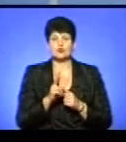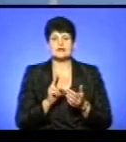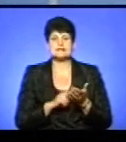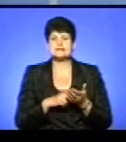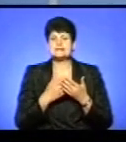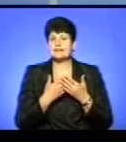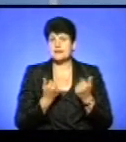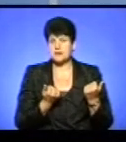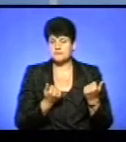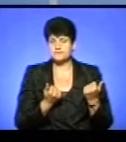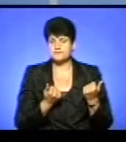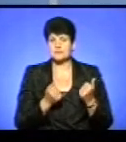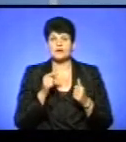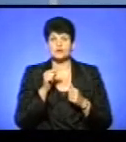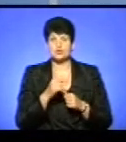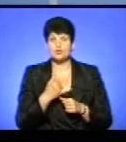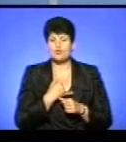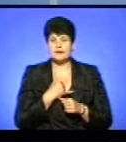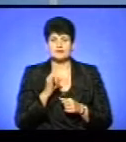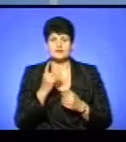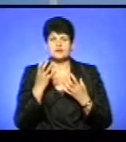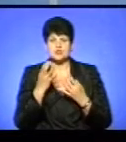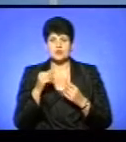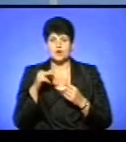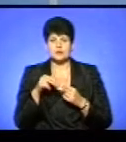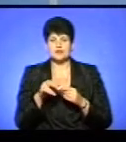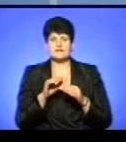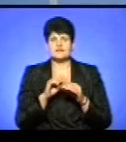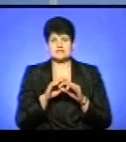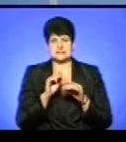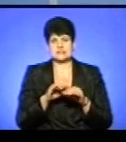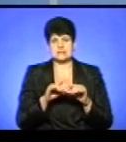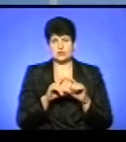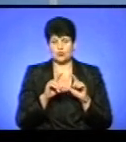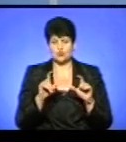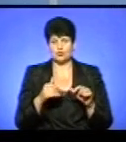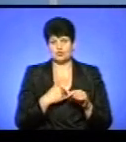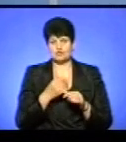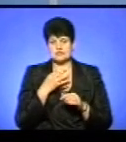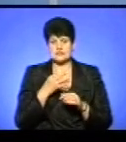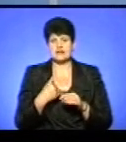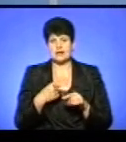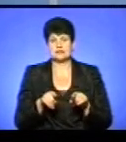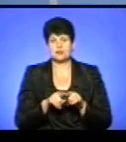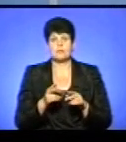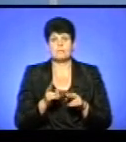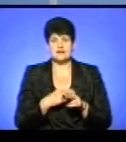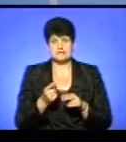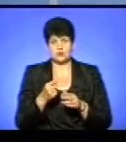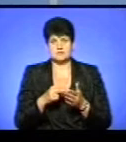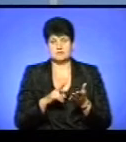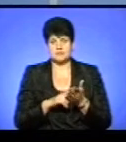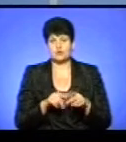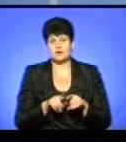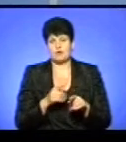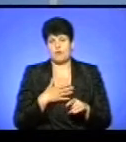мають. Тоді в мене дитина ще ходила в садочок, я хочу сказати, що я також без Тернопільської приписки, так само, як моя